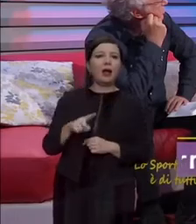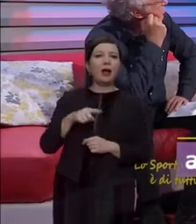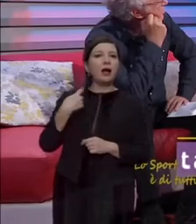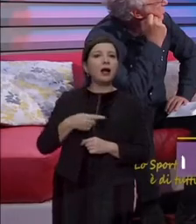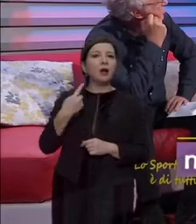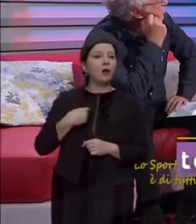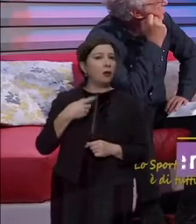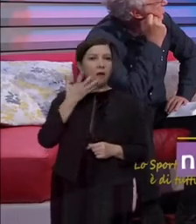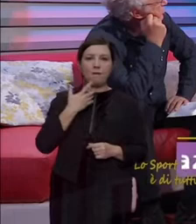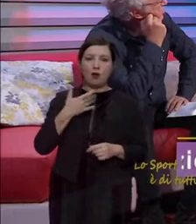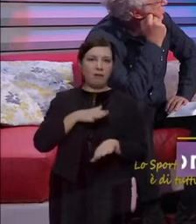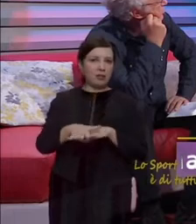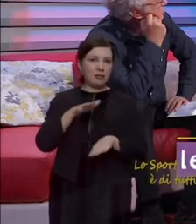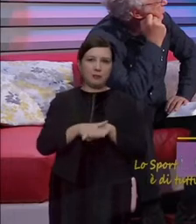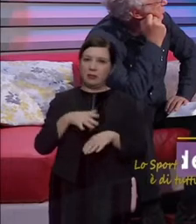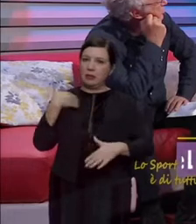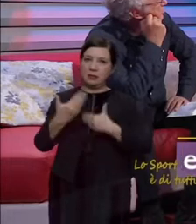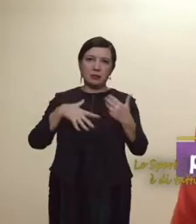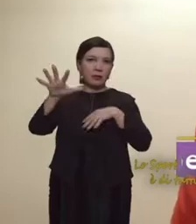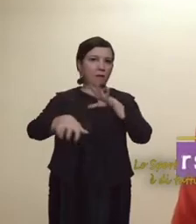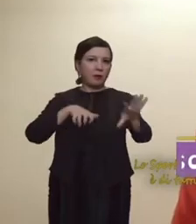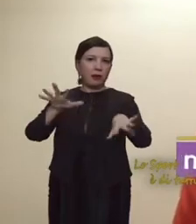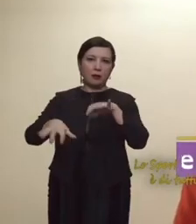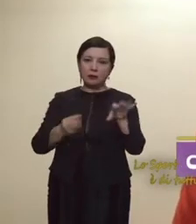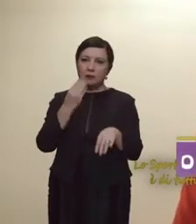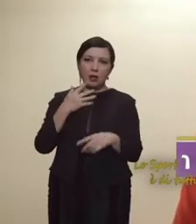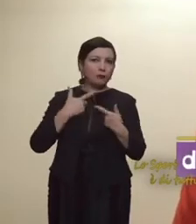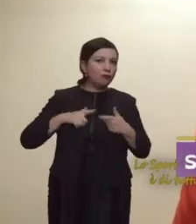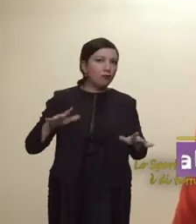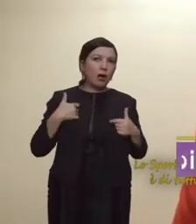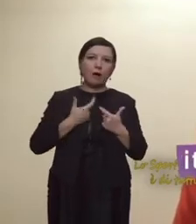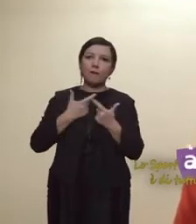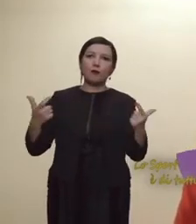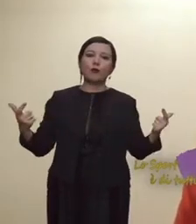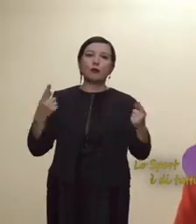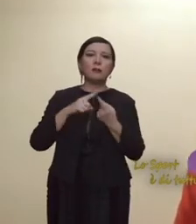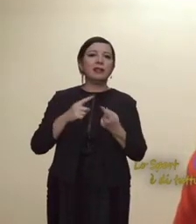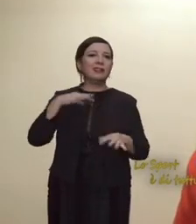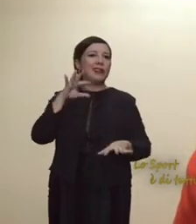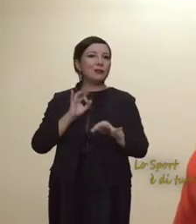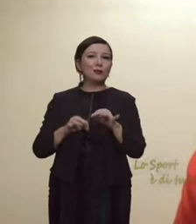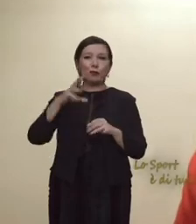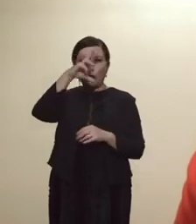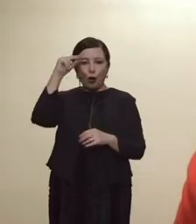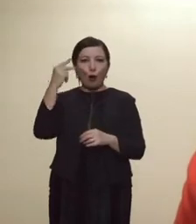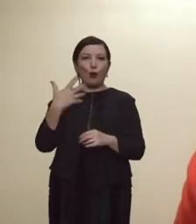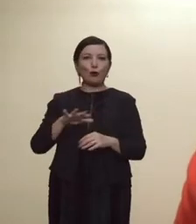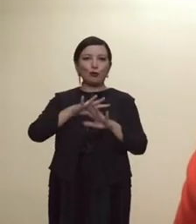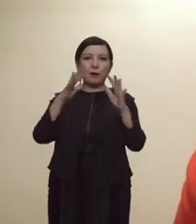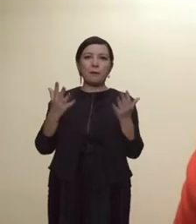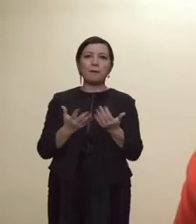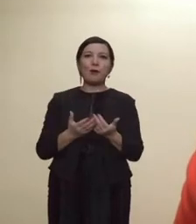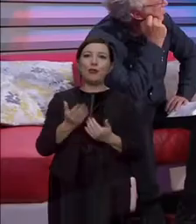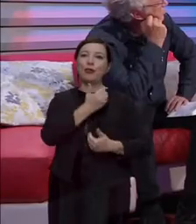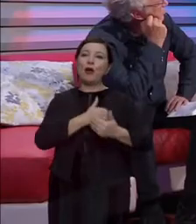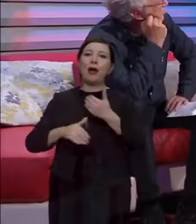che ancora avevo tantissime esperienze da fare e sono stata fortunata perché ho potuto fin da subito conoscere il mondo